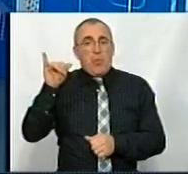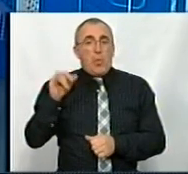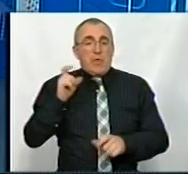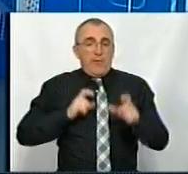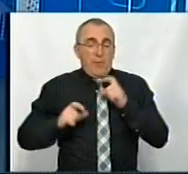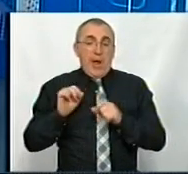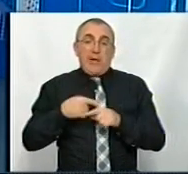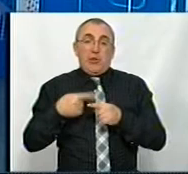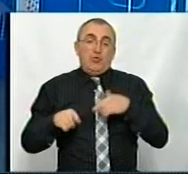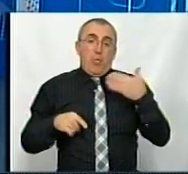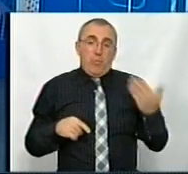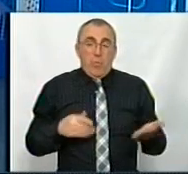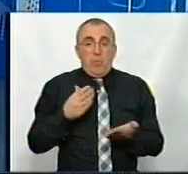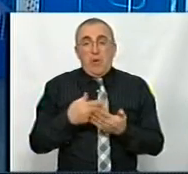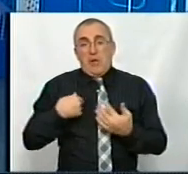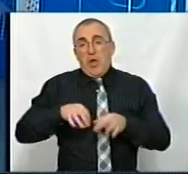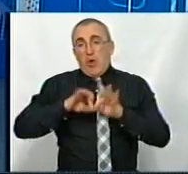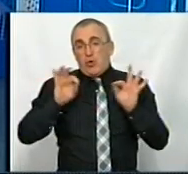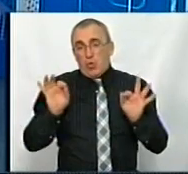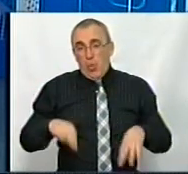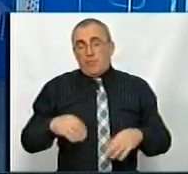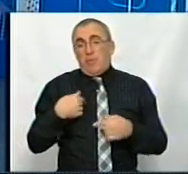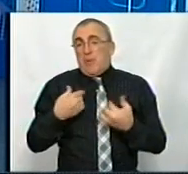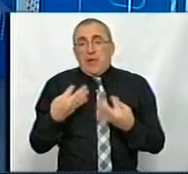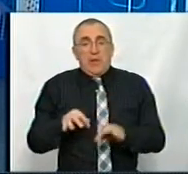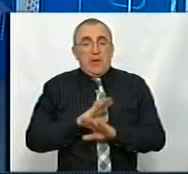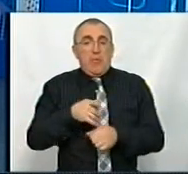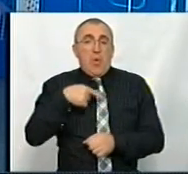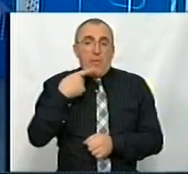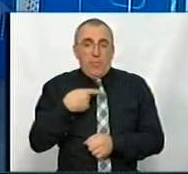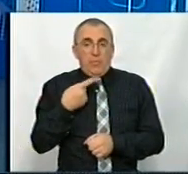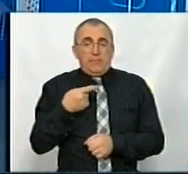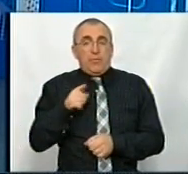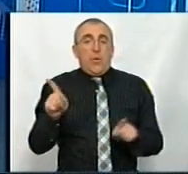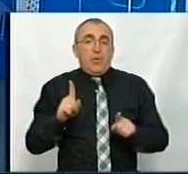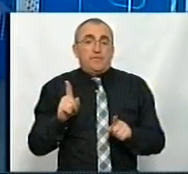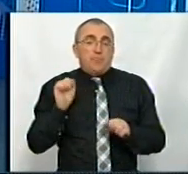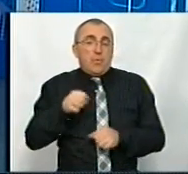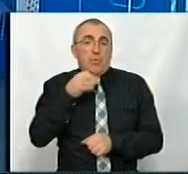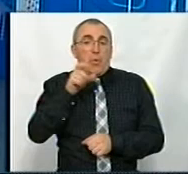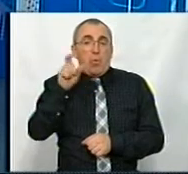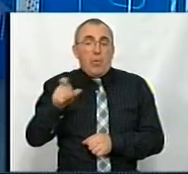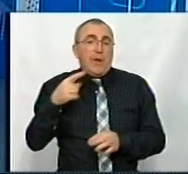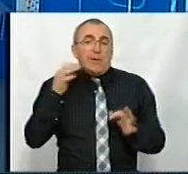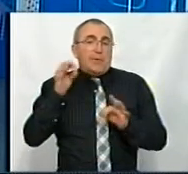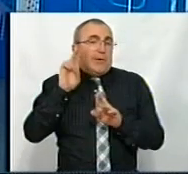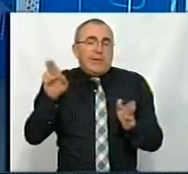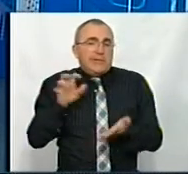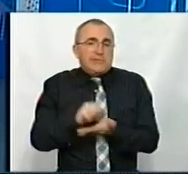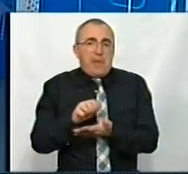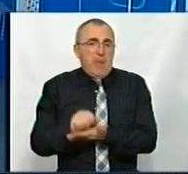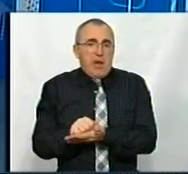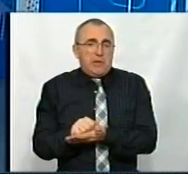А з іншого боку, у мене вже є досвід, який іноді мені не дозволяє говорити про те, що можуть сказати люди, які ніколи не займалися